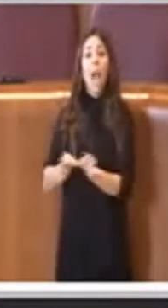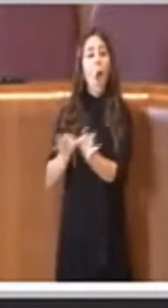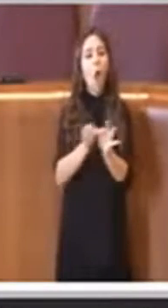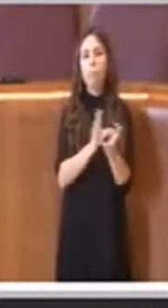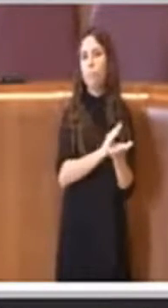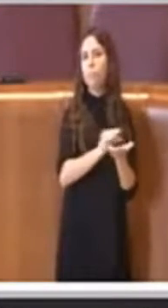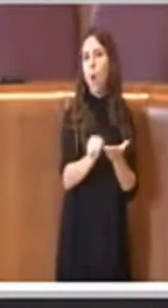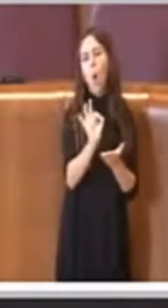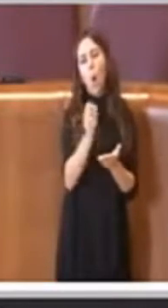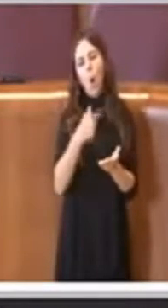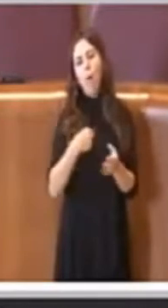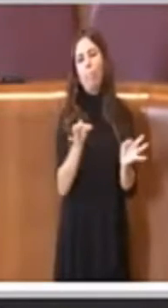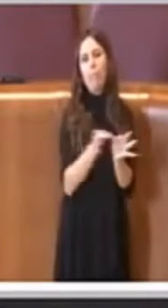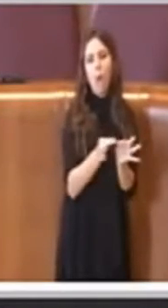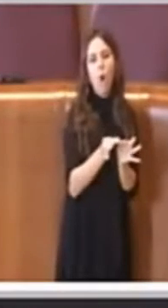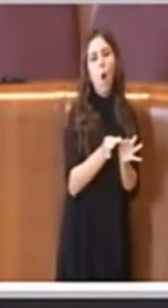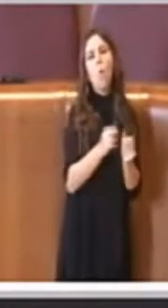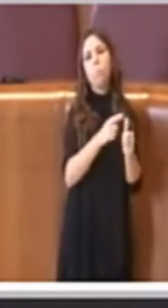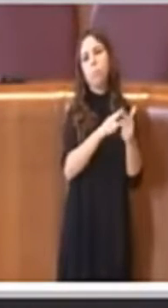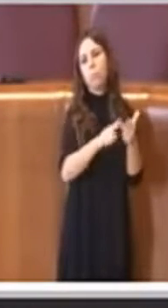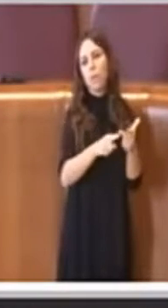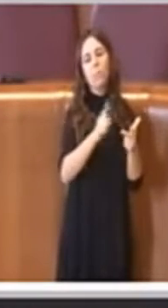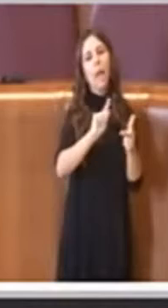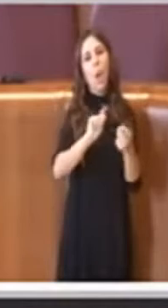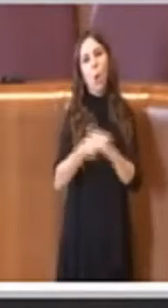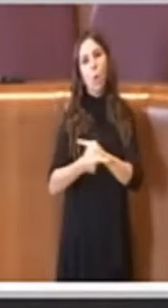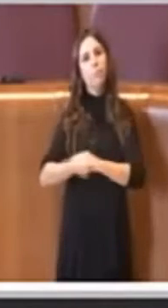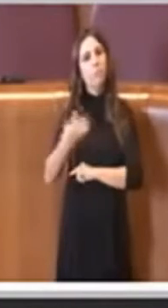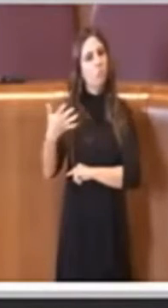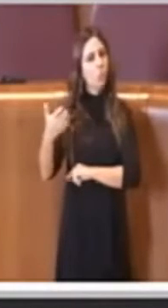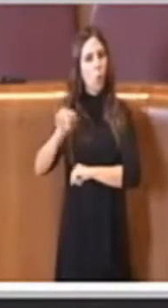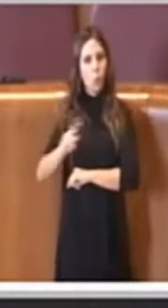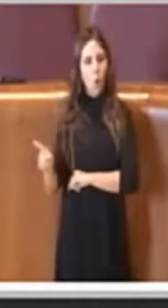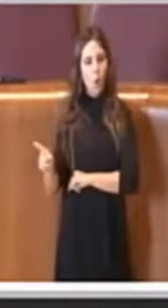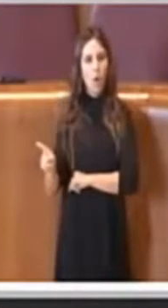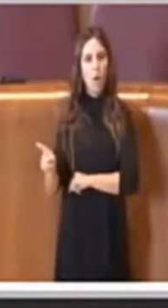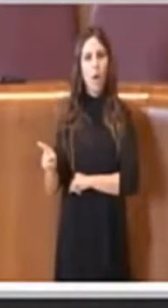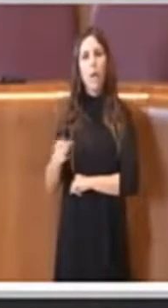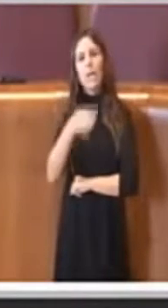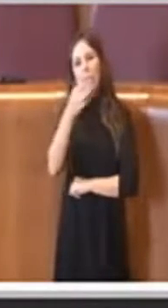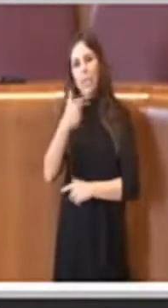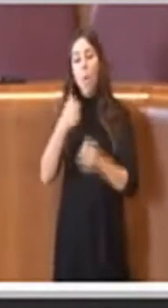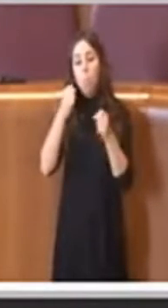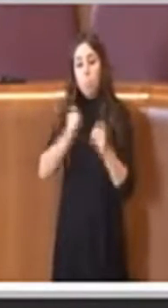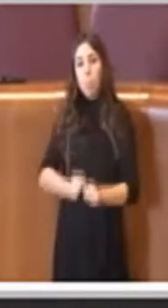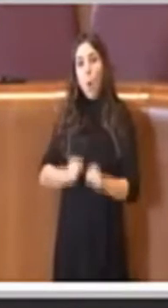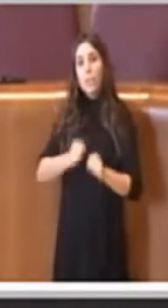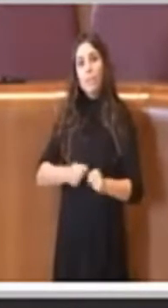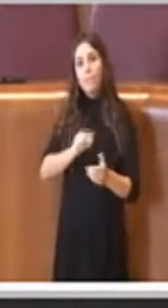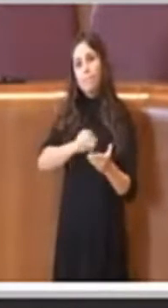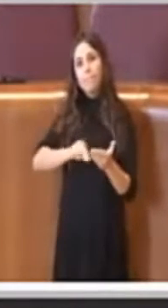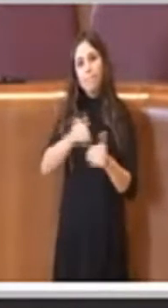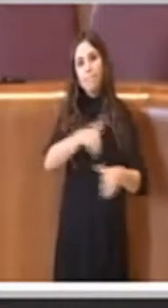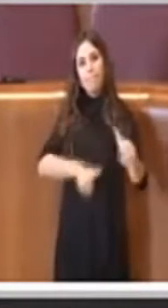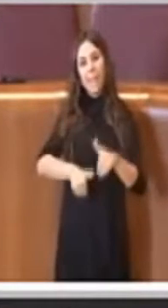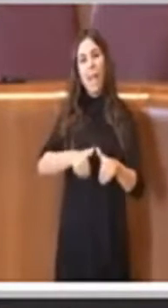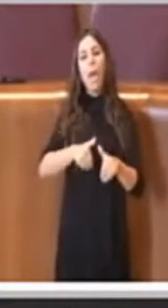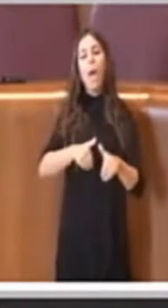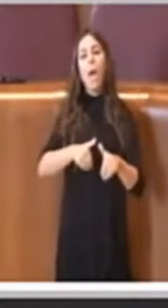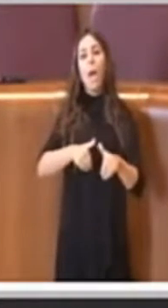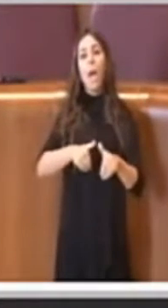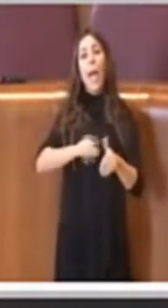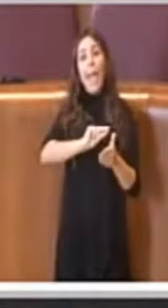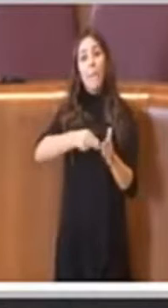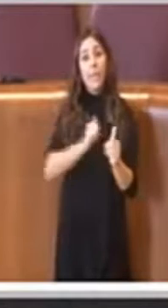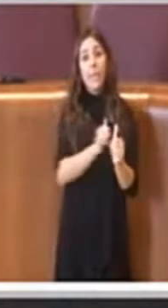d'accordo a questo e non sono d'accordo a quello, per cui c'è stata la possibilità di votare gli emendamenti singoli come avviene normalmente per verbali, per cui